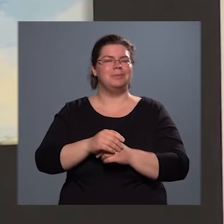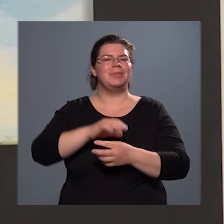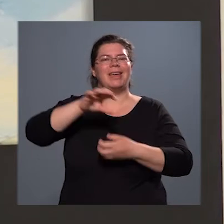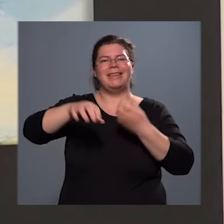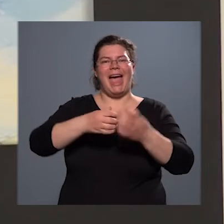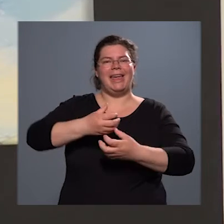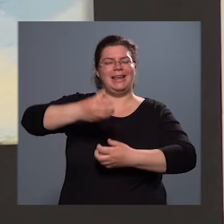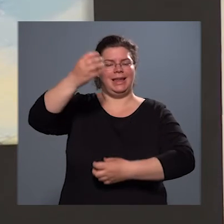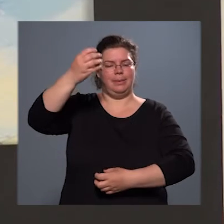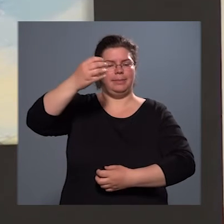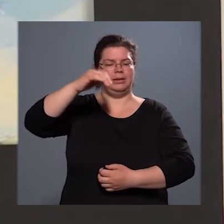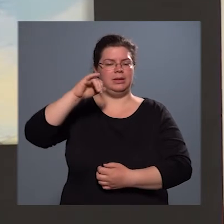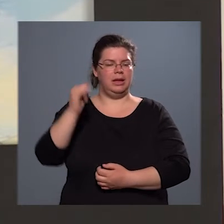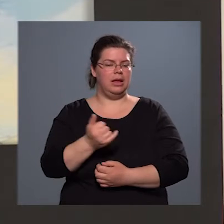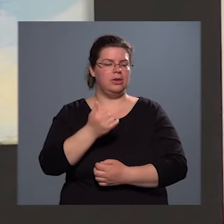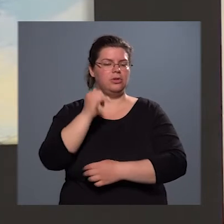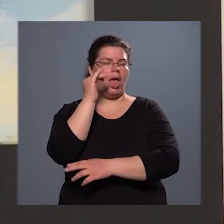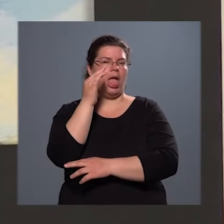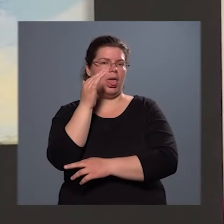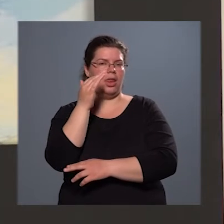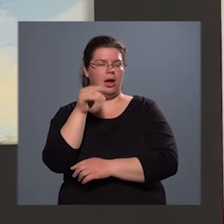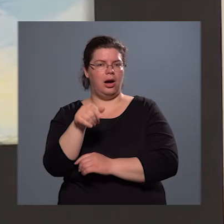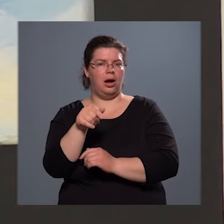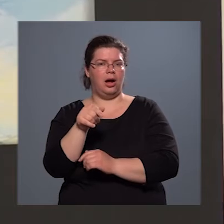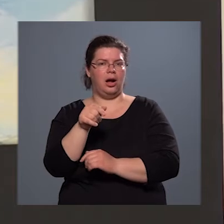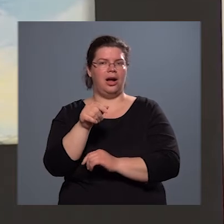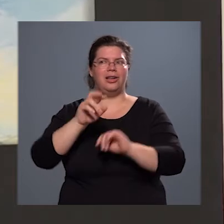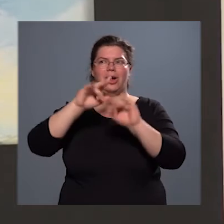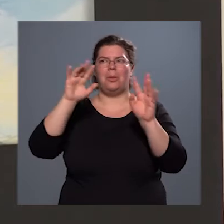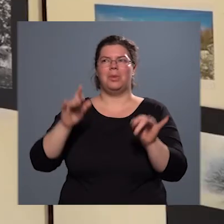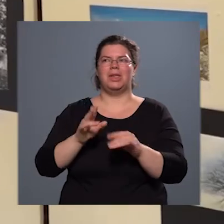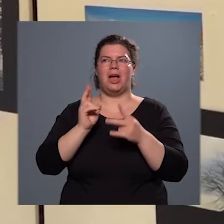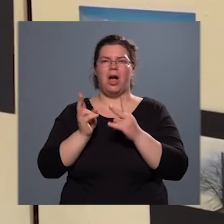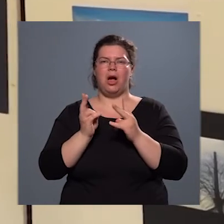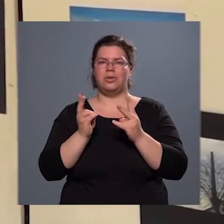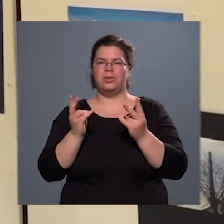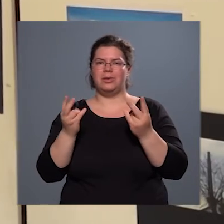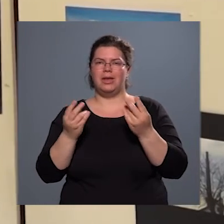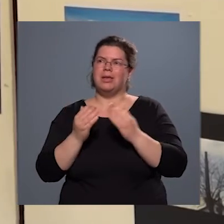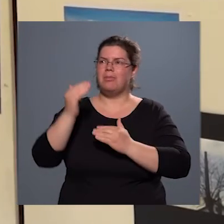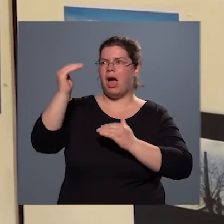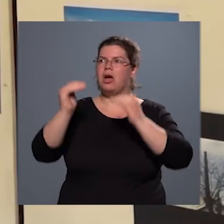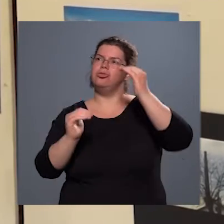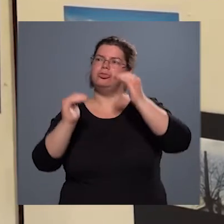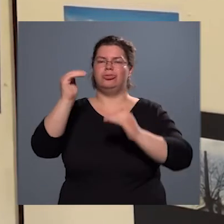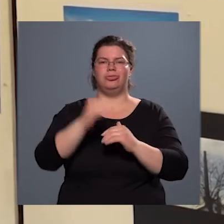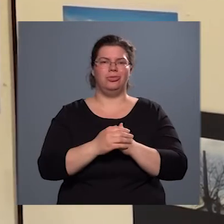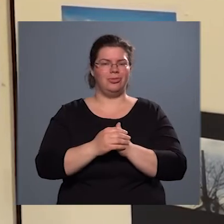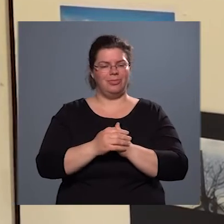erdő, illetve a fa lombozat hogyan növik egymást túl. Hát ennek van